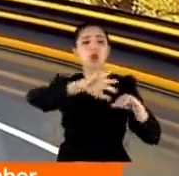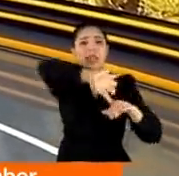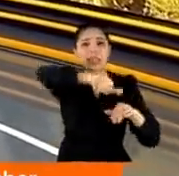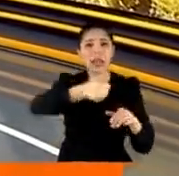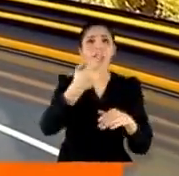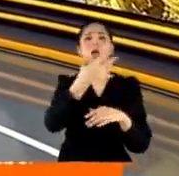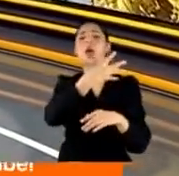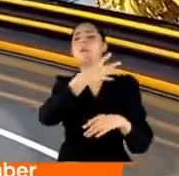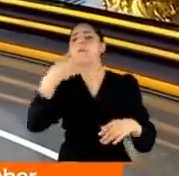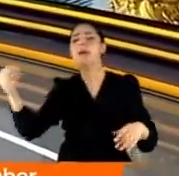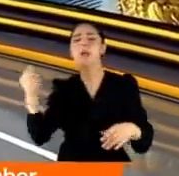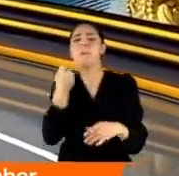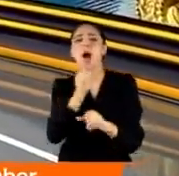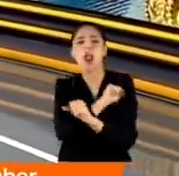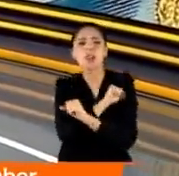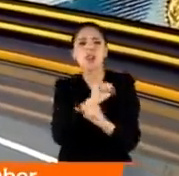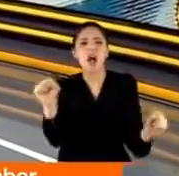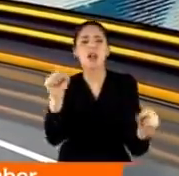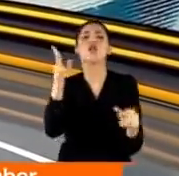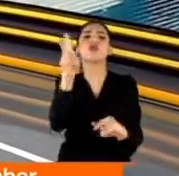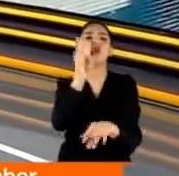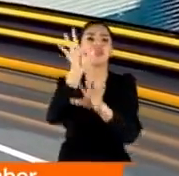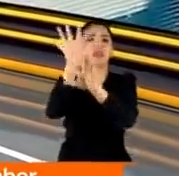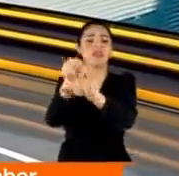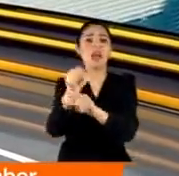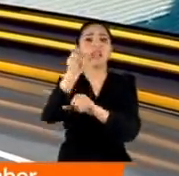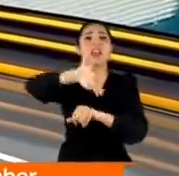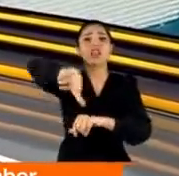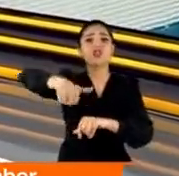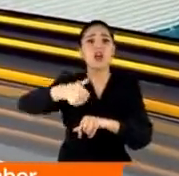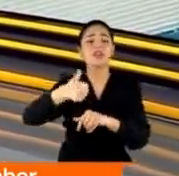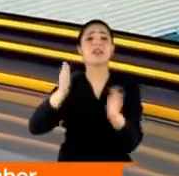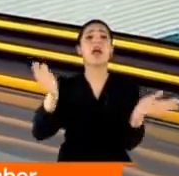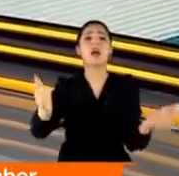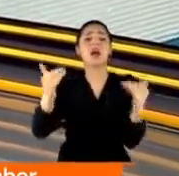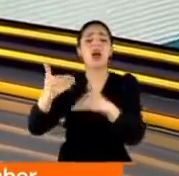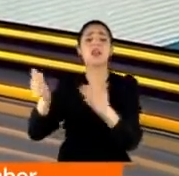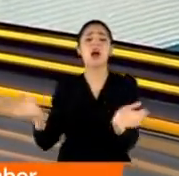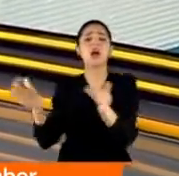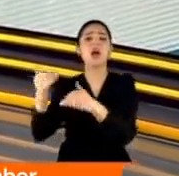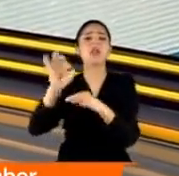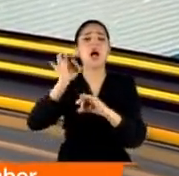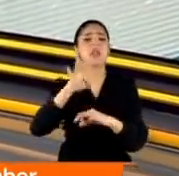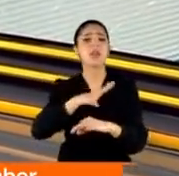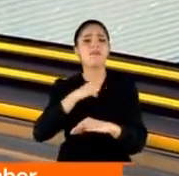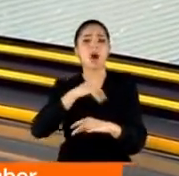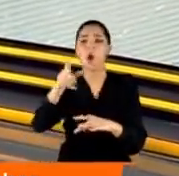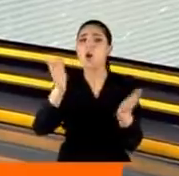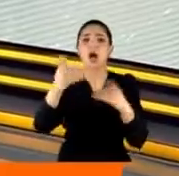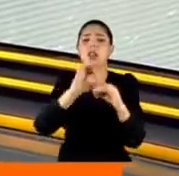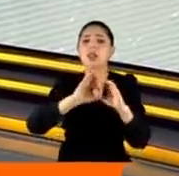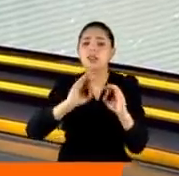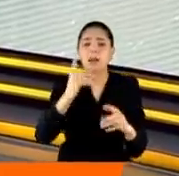soyup milyonlarca liralık vurgun yaptı. Ama sonunda yakalandılar. Üstelik çaldıkları kasa kasa altınlarla birlikte. Bakın onlar ne kasası.